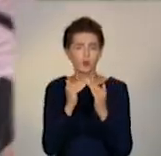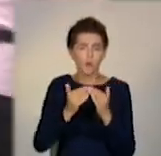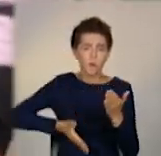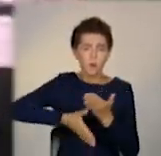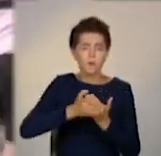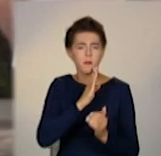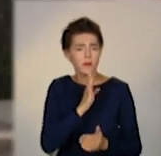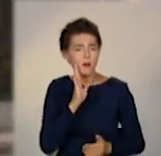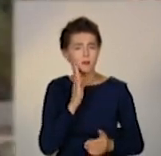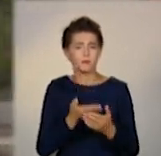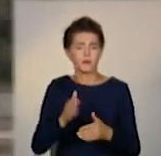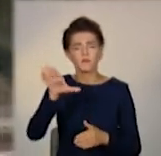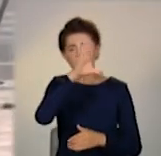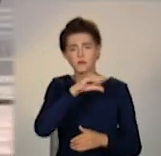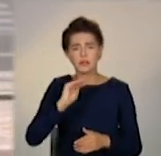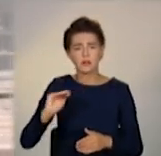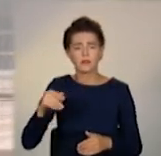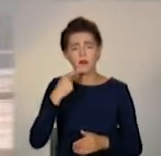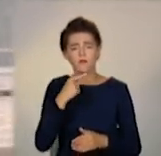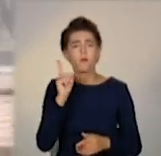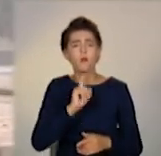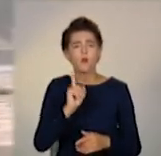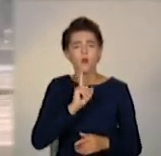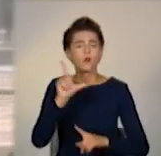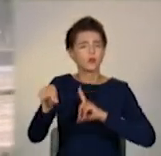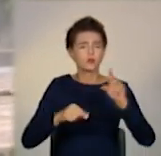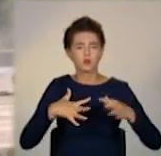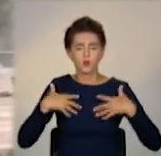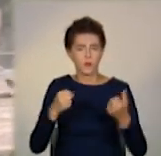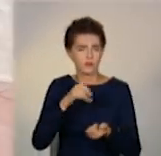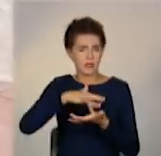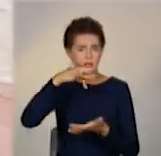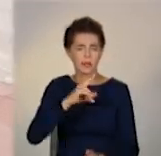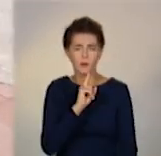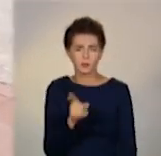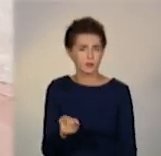Дітлахи говорять, батьки їм повідомили, що поїздок до здоровчих центрів не буде.